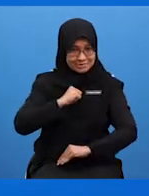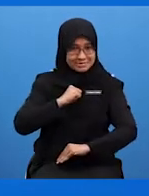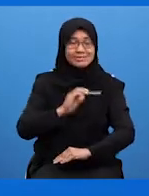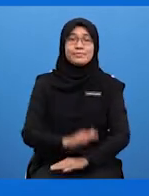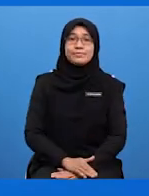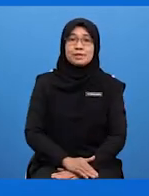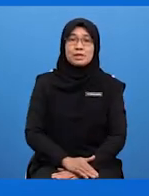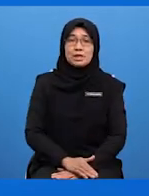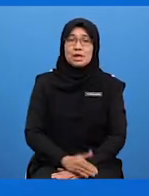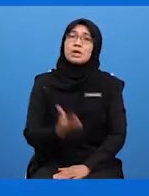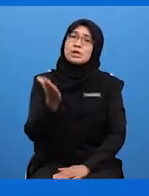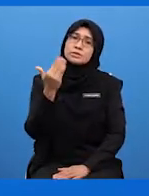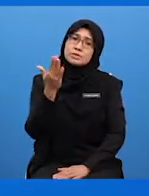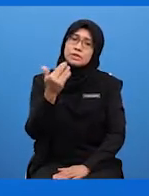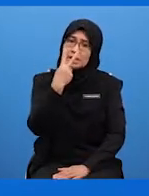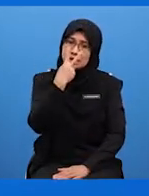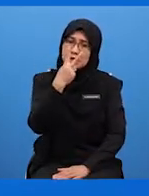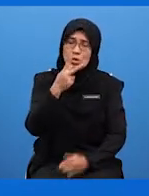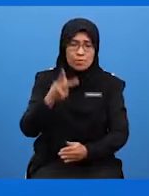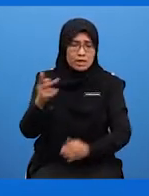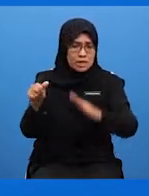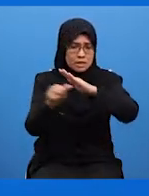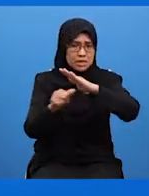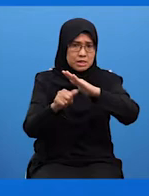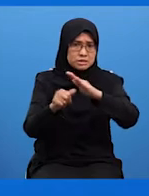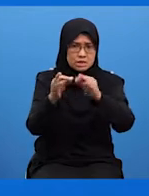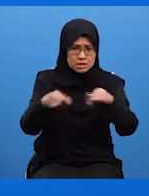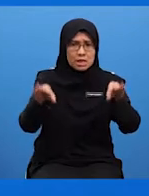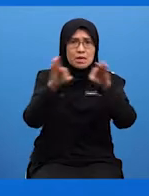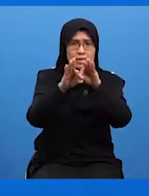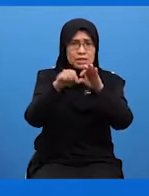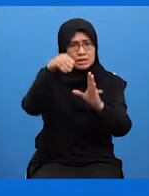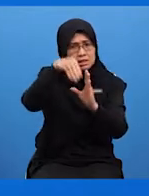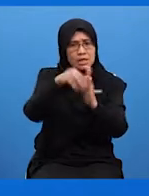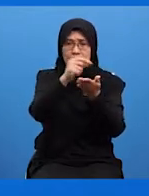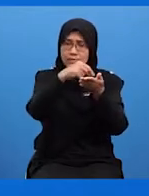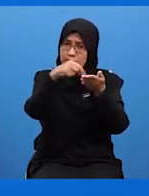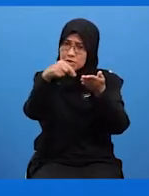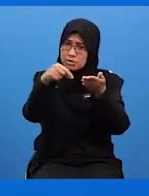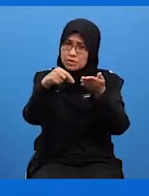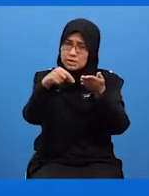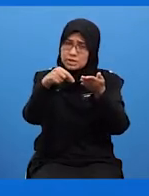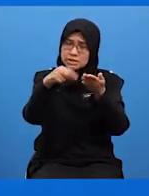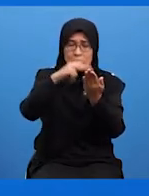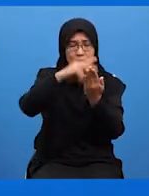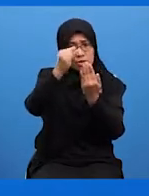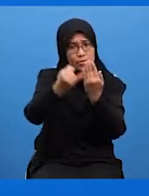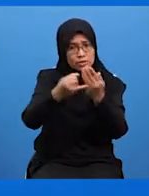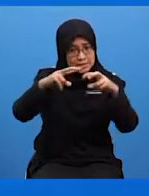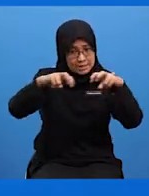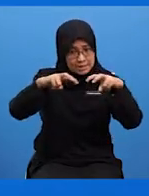Cikgu Don Jadi, marilah kita lihat perkara asas yang paling penting Dalam penulisan cadangan projek kajian perikaan